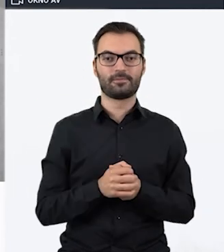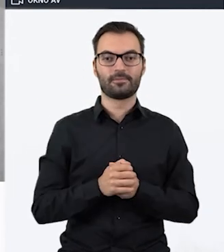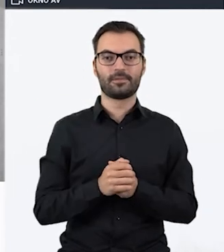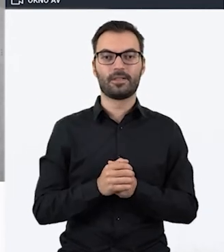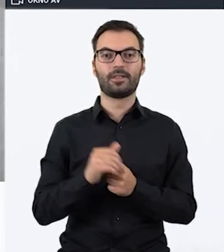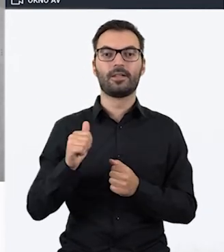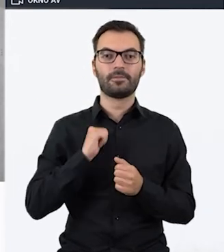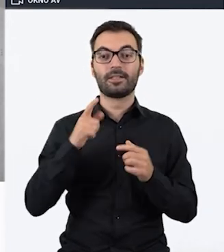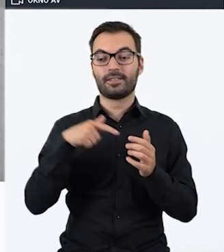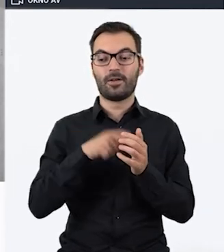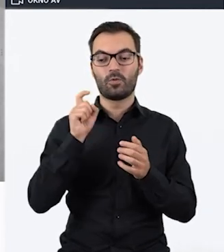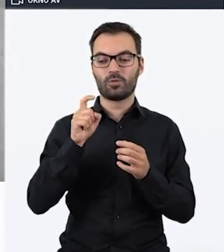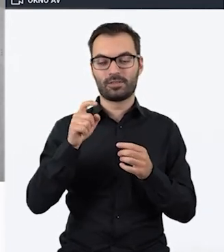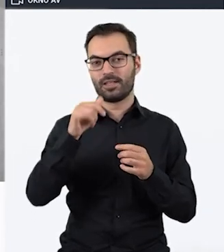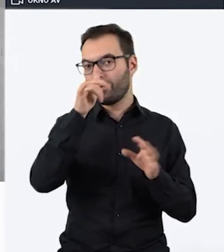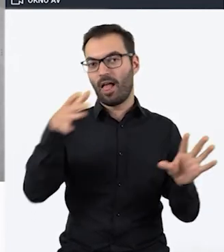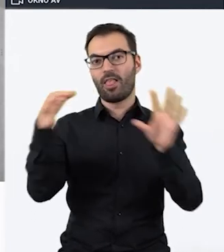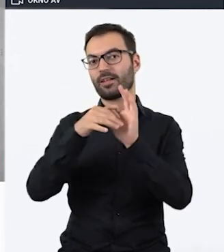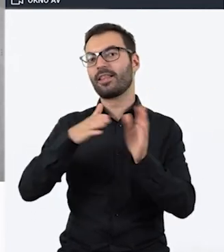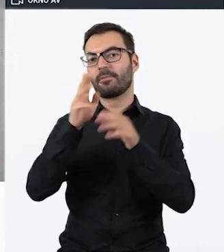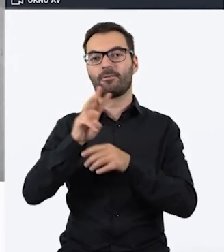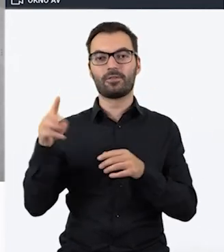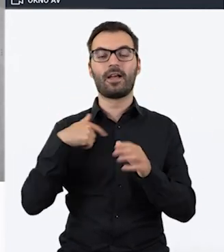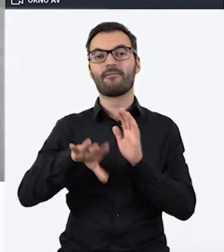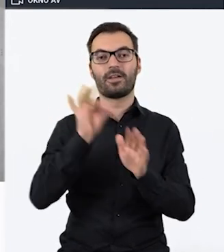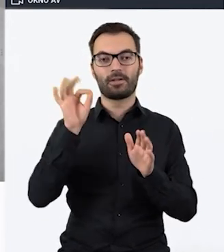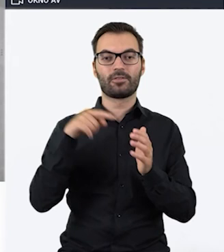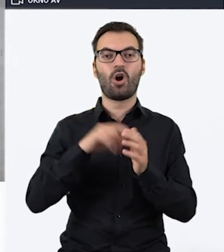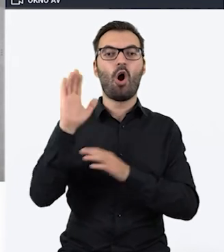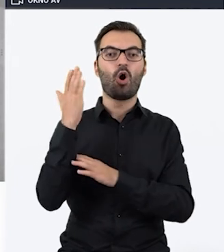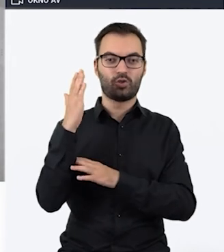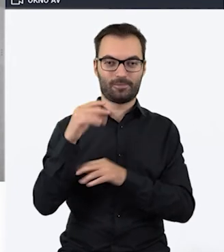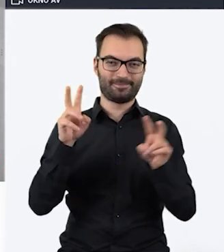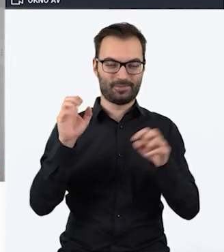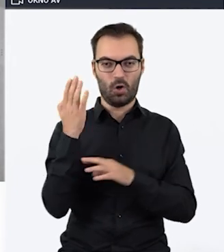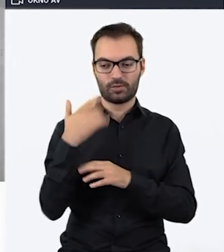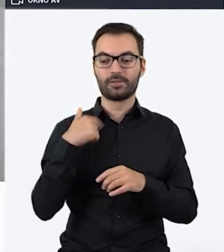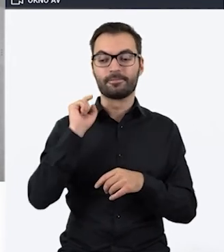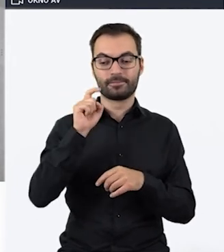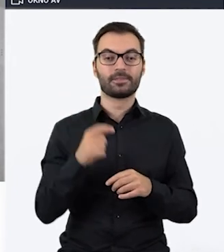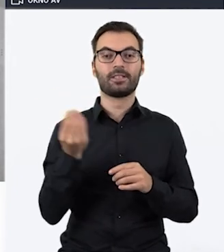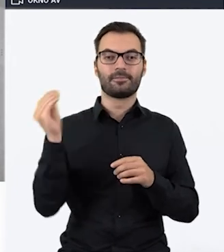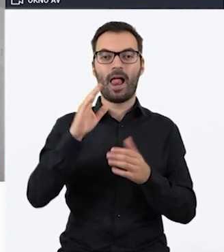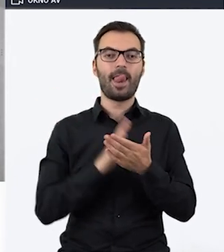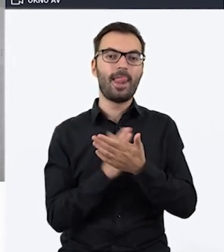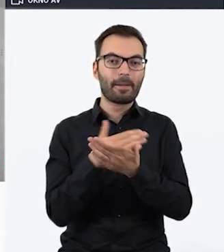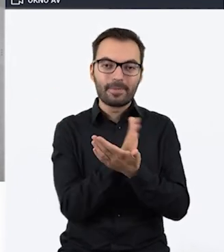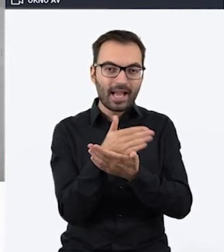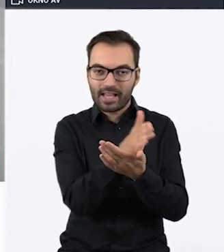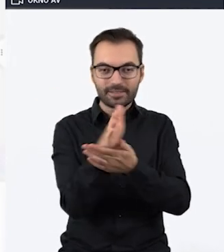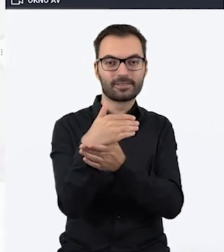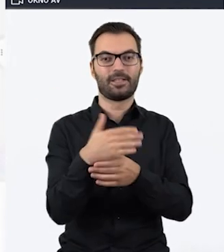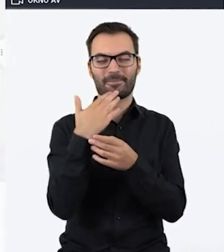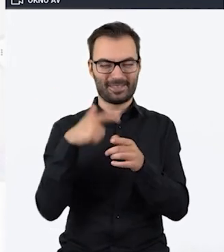nas ten przycisk nie odsyłał do innej strony, wybrałem okno i umieściłem tutaj labirynt stworzony w aplikacji, o której